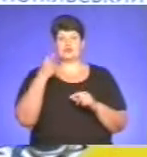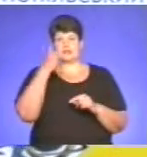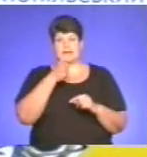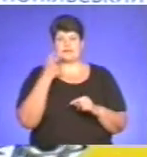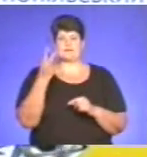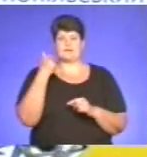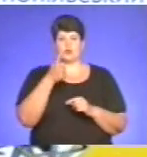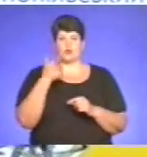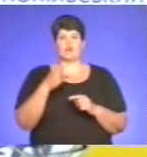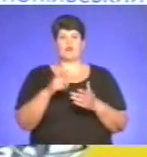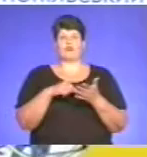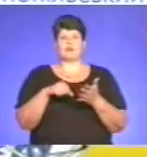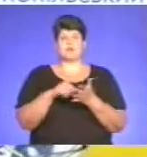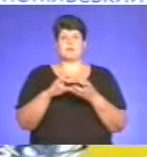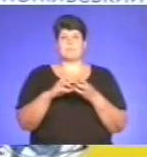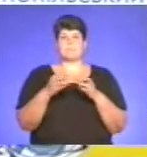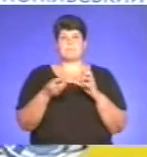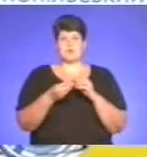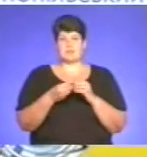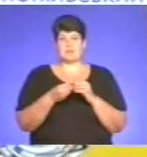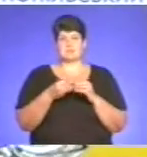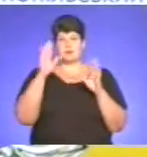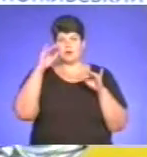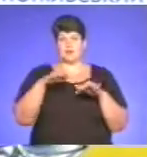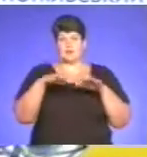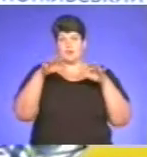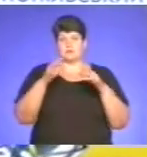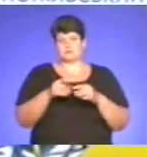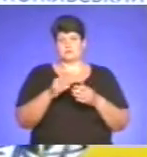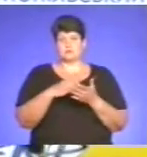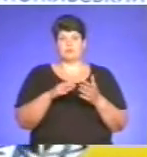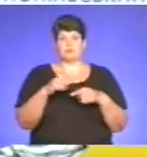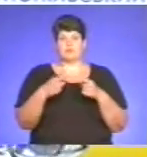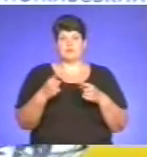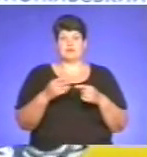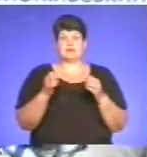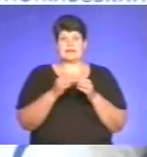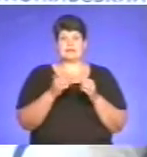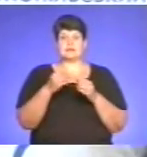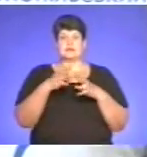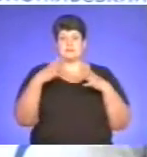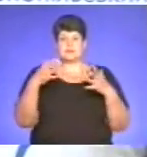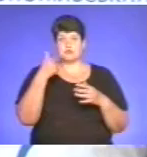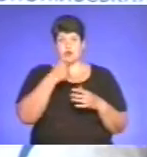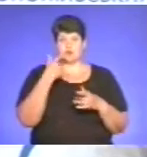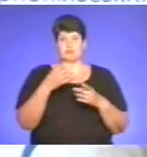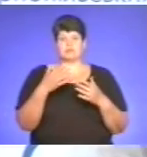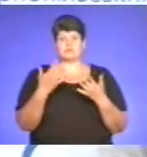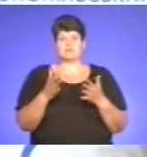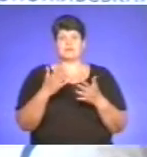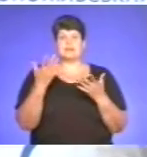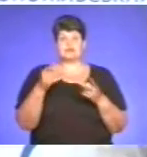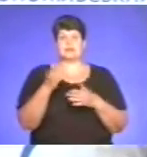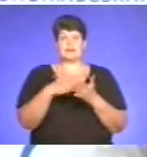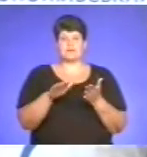в місті проблема з лідньовкою зникне. У нас нотки накопичили десятками-десятками років. Тому, щоб її ліквідувати, треба мінімум 5